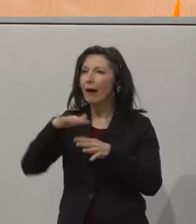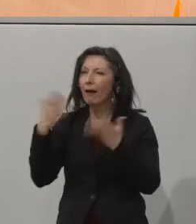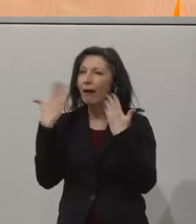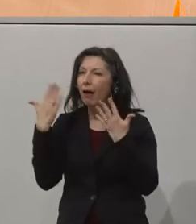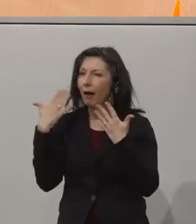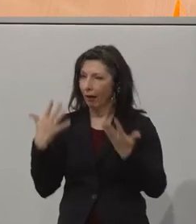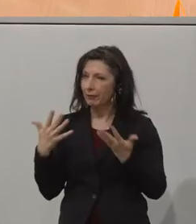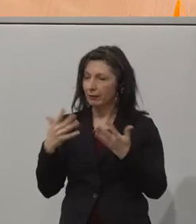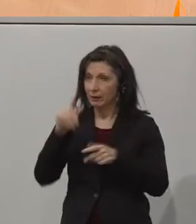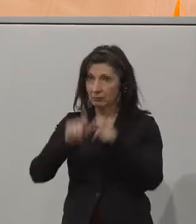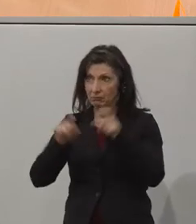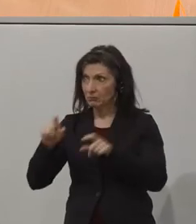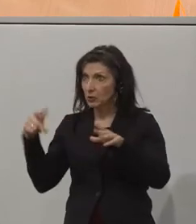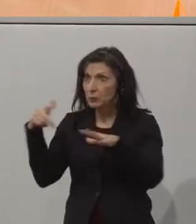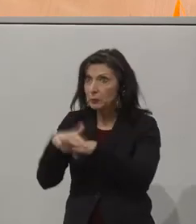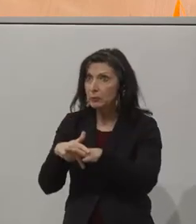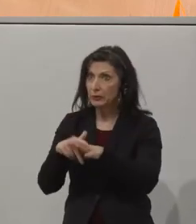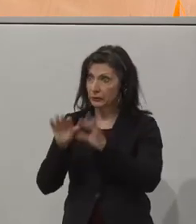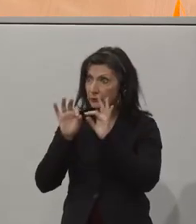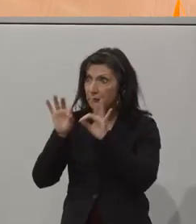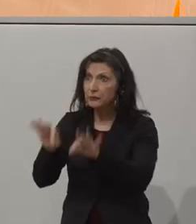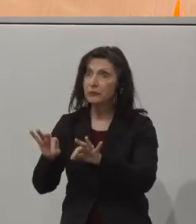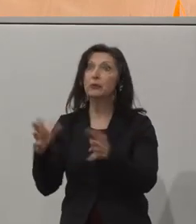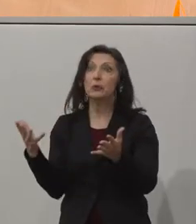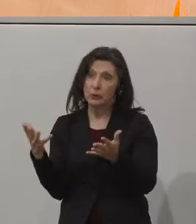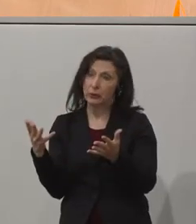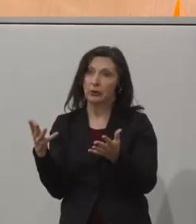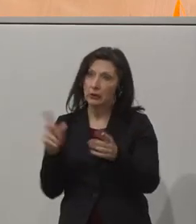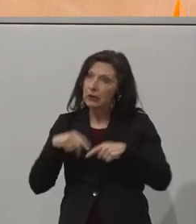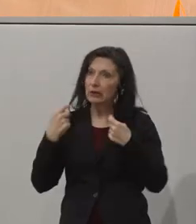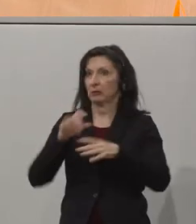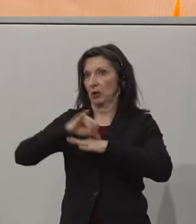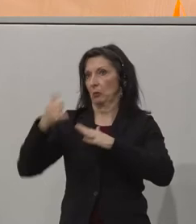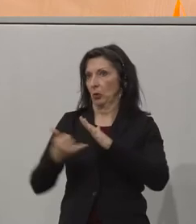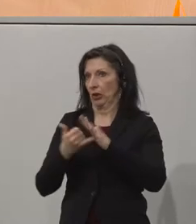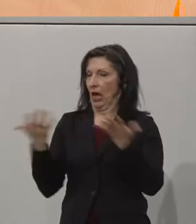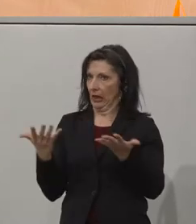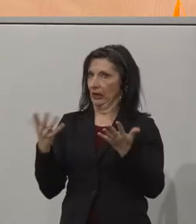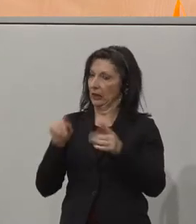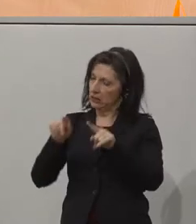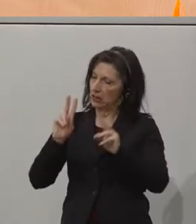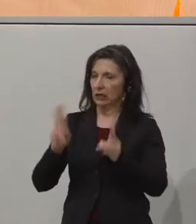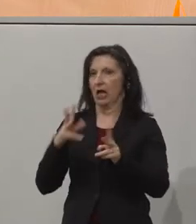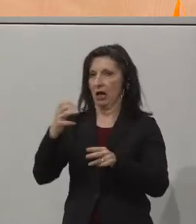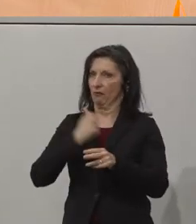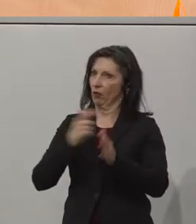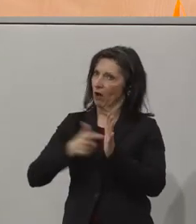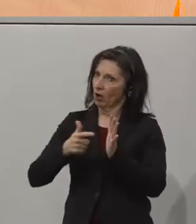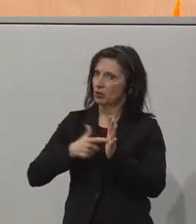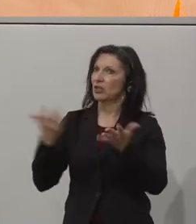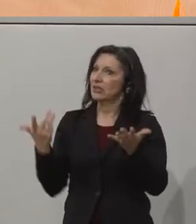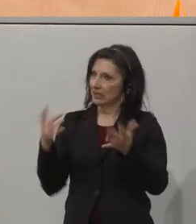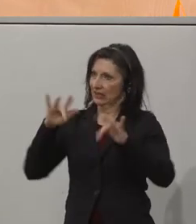benachteiligte Jugendliche einen Einfluss haben können, wenn die notwendigen Unterstützungen da sind und die Rahmenbedingungen passen